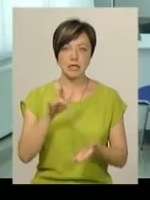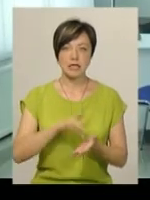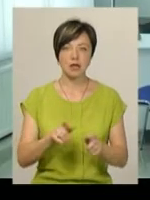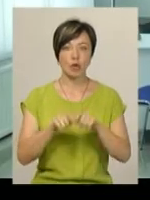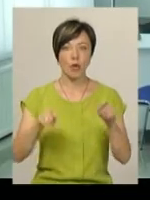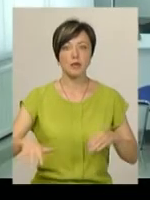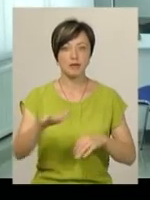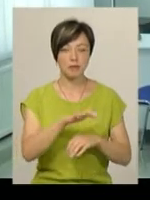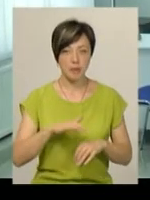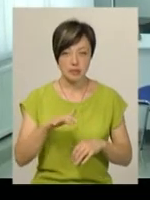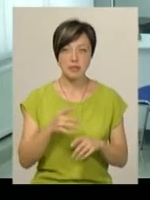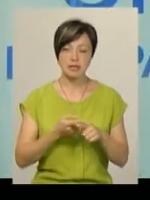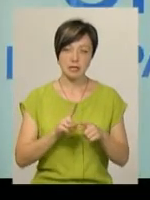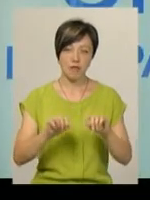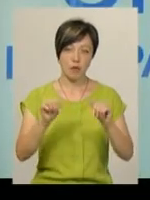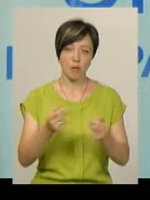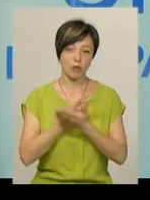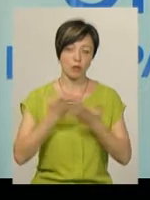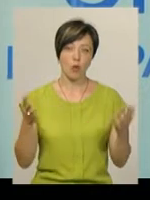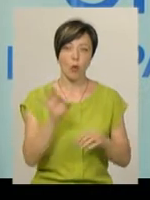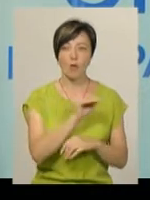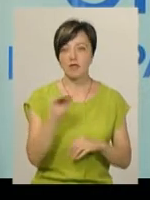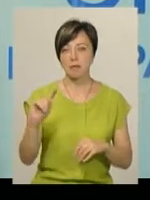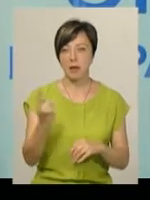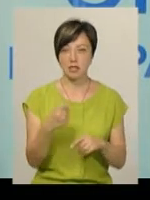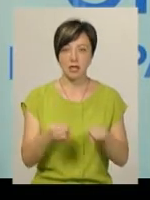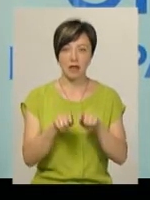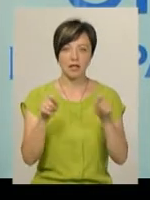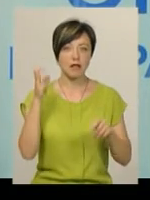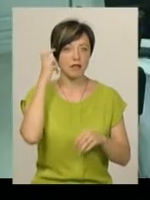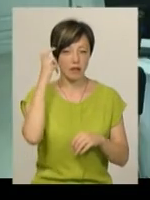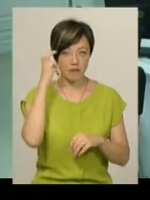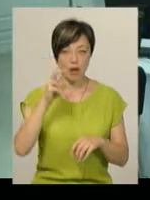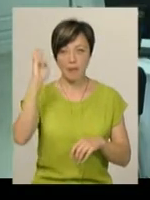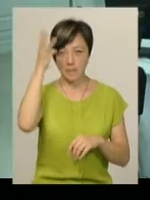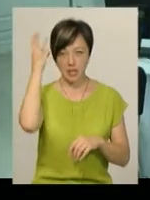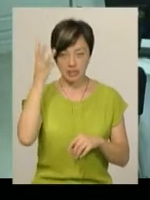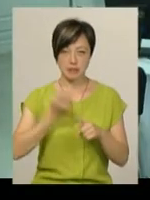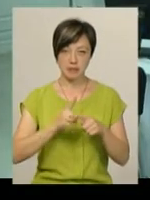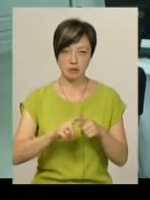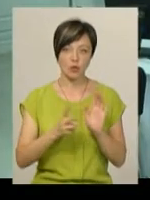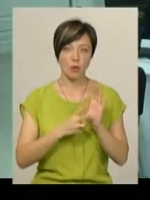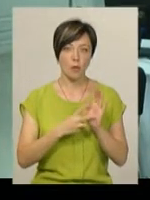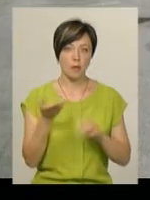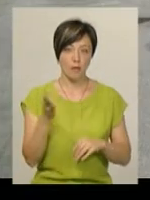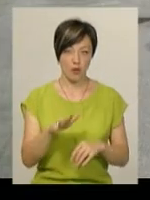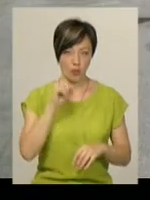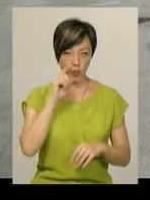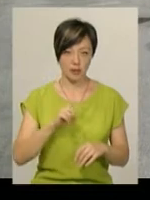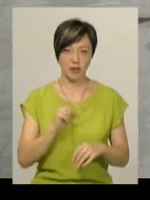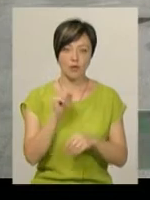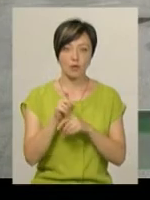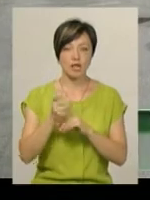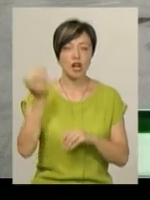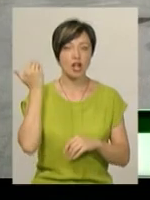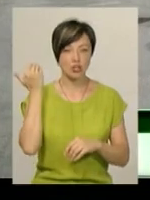«Опенспейс» або ж відкритий простір – це формат прозорого офісу. Перший такий відкрили у Києві. Хмельницький «Опенспейс» – сьомий в Україні. Ті функції, які,